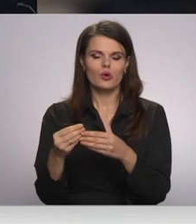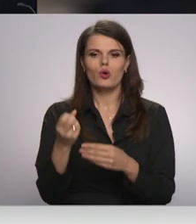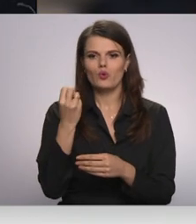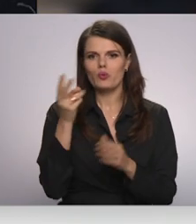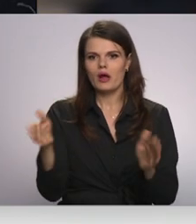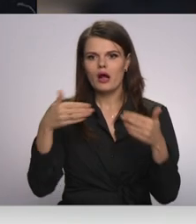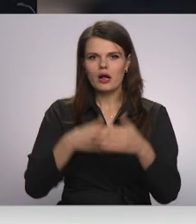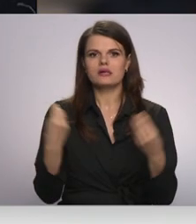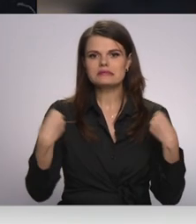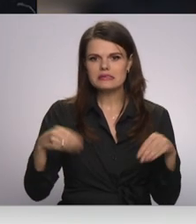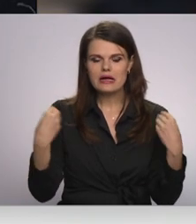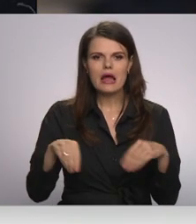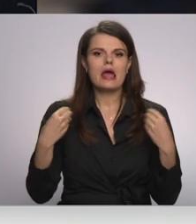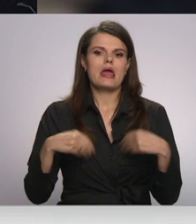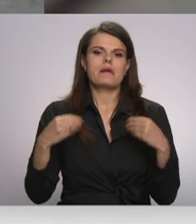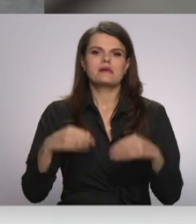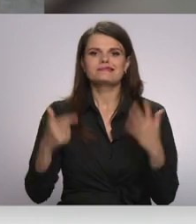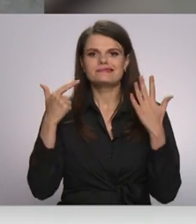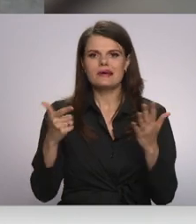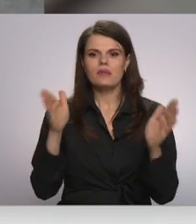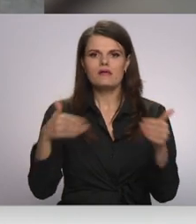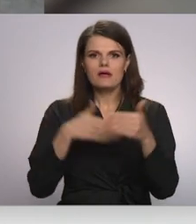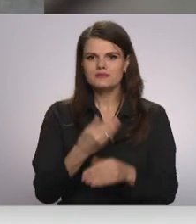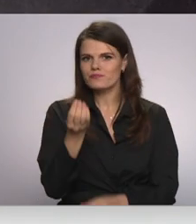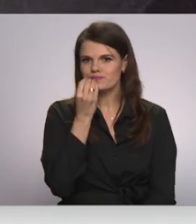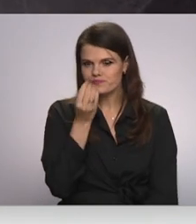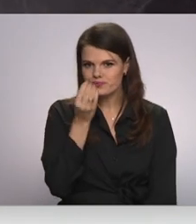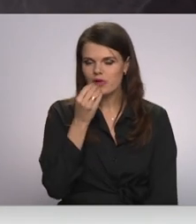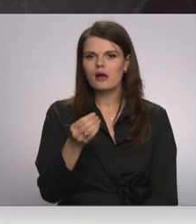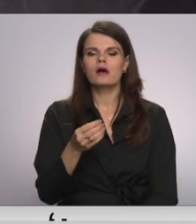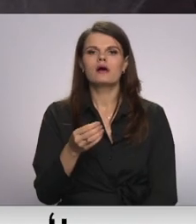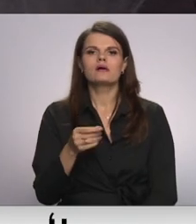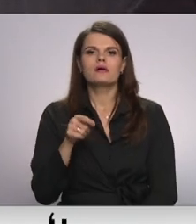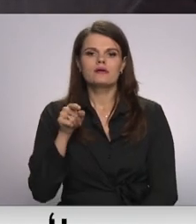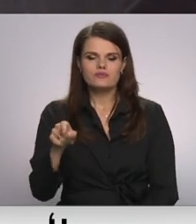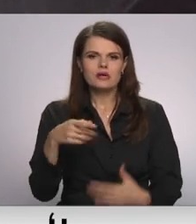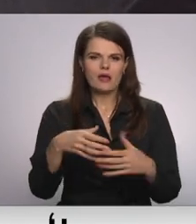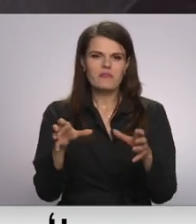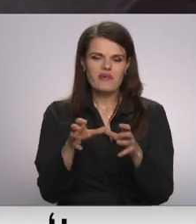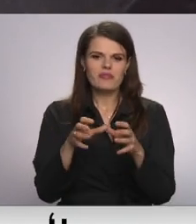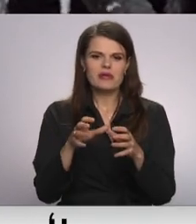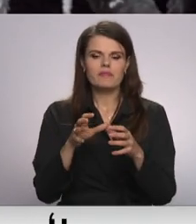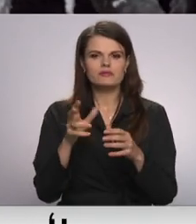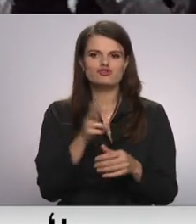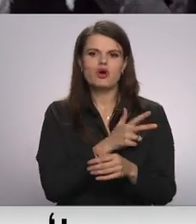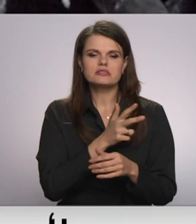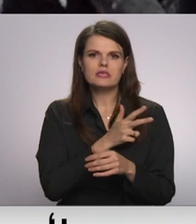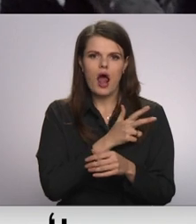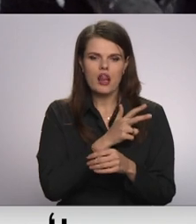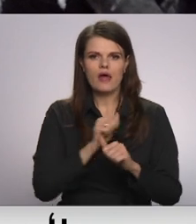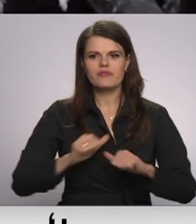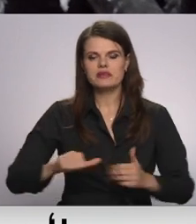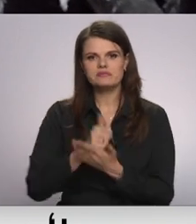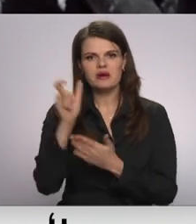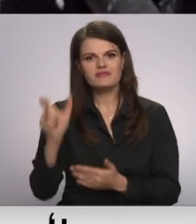kastis ar drēbēm, 7 kastis ar pārtiku. Pārgaujas apvienības pārvaldes sociālā dienesta pārstāvi RTV